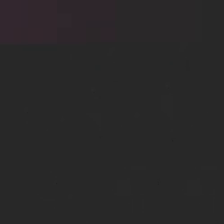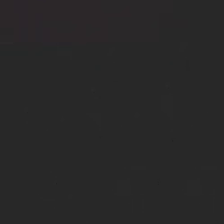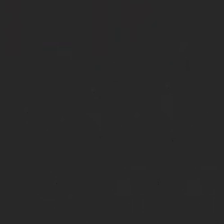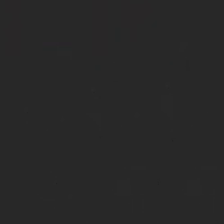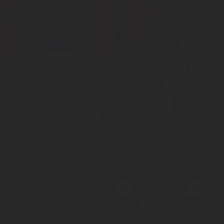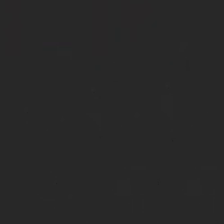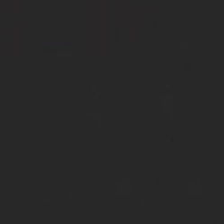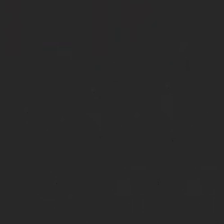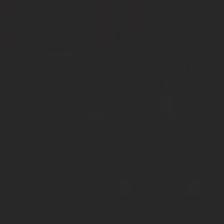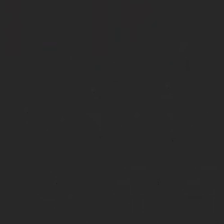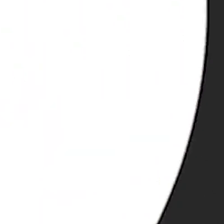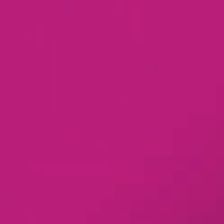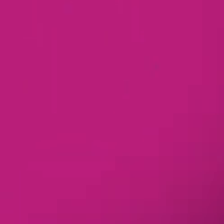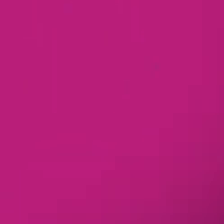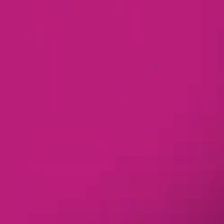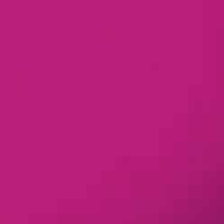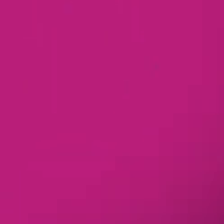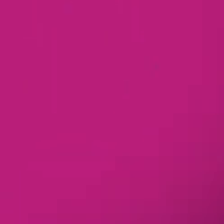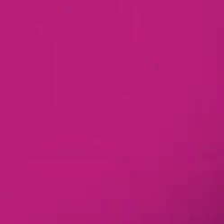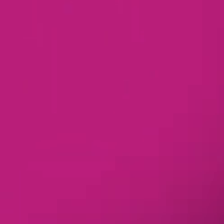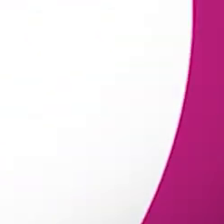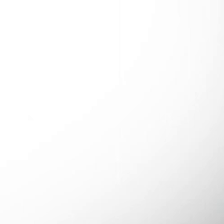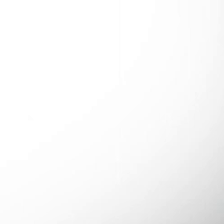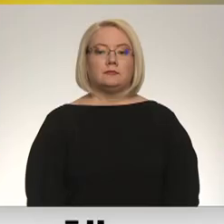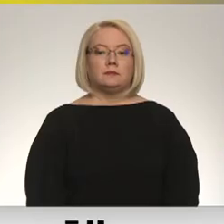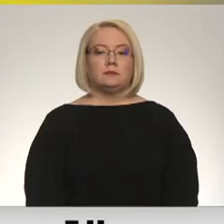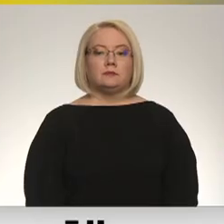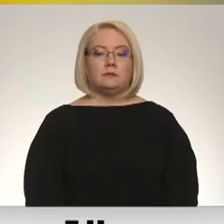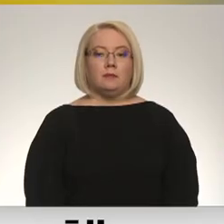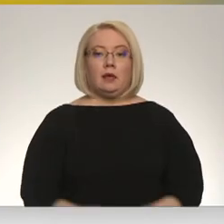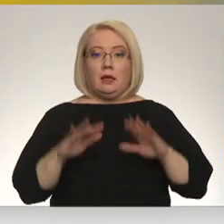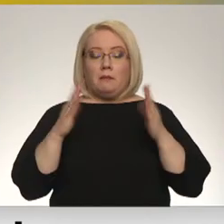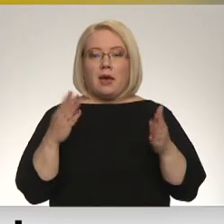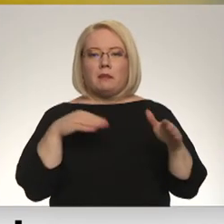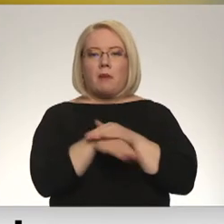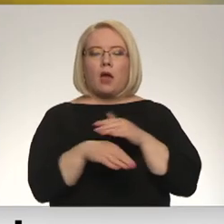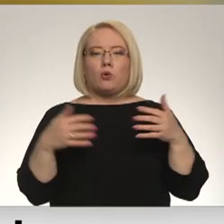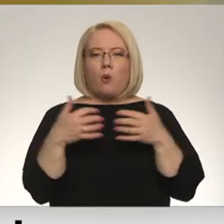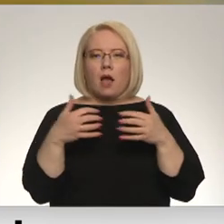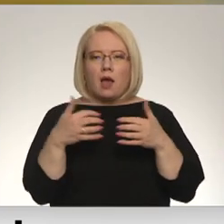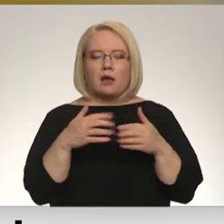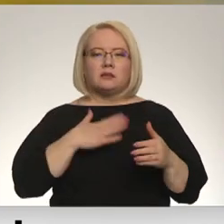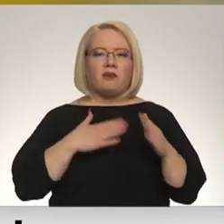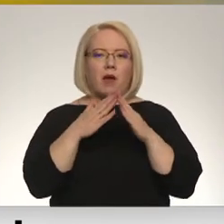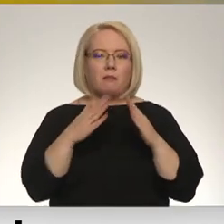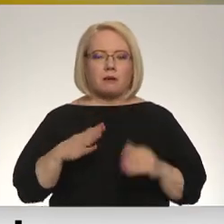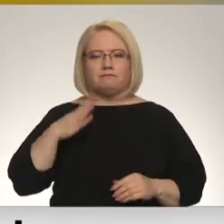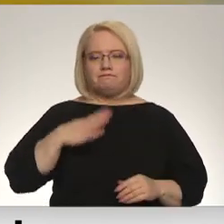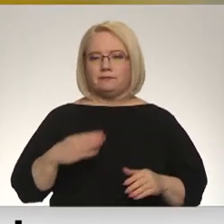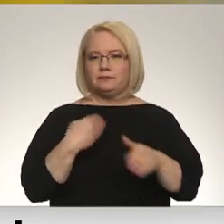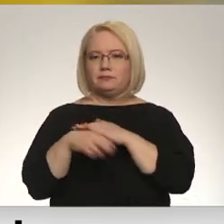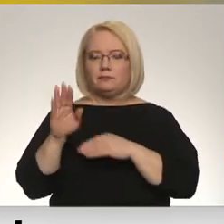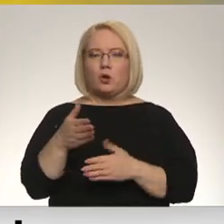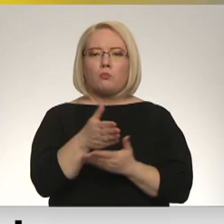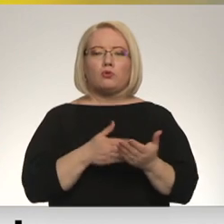Re! Viss ēters ir te! Bet begot no karās savām mājām bijuši spiesti pamēsti